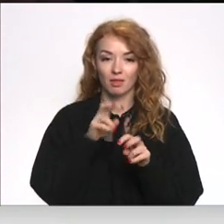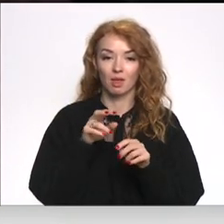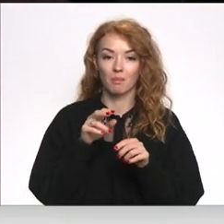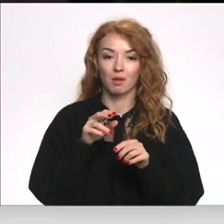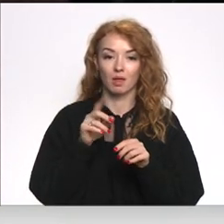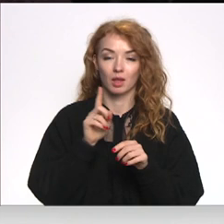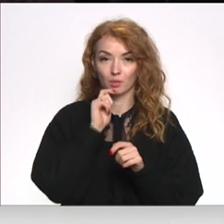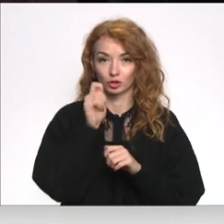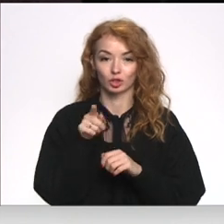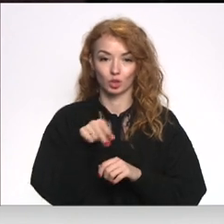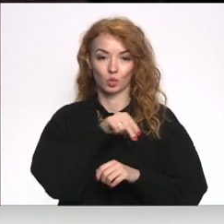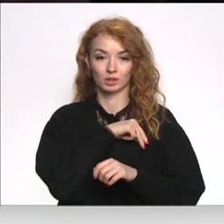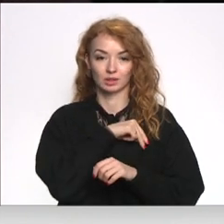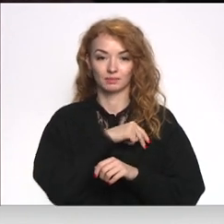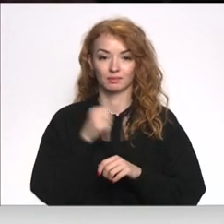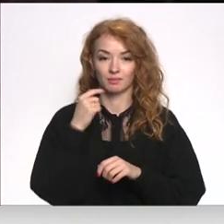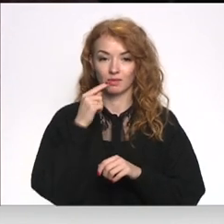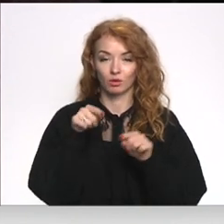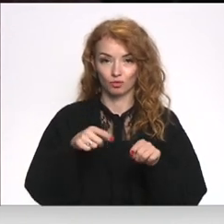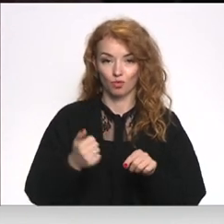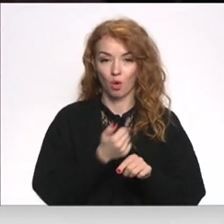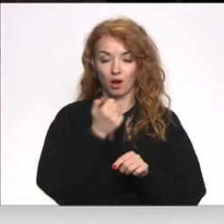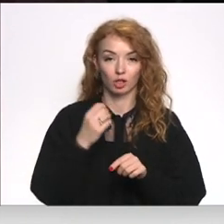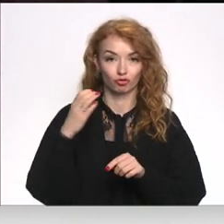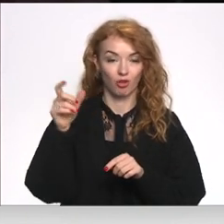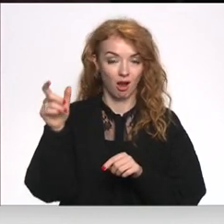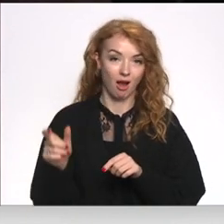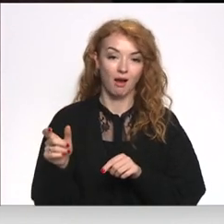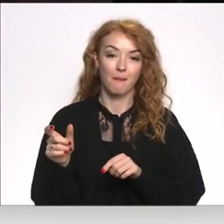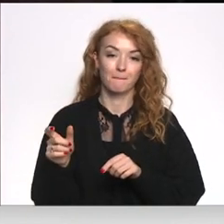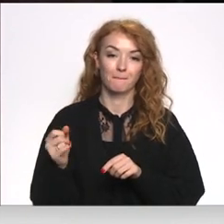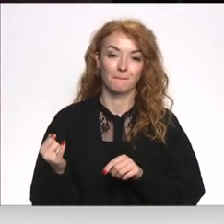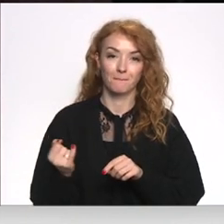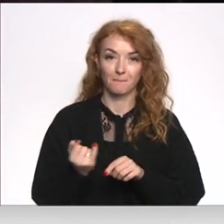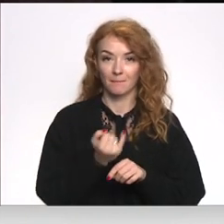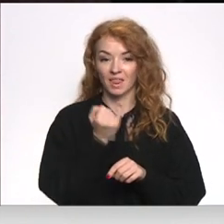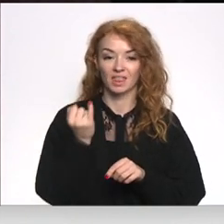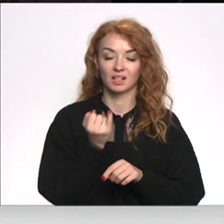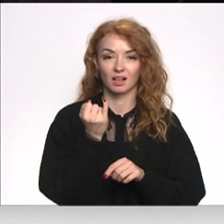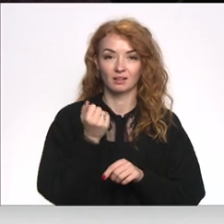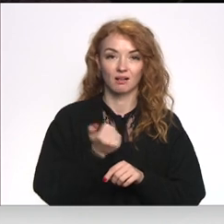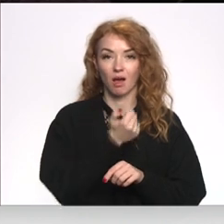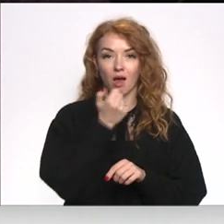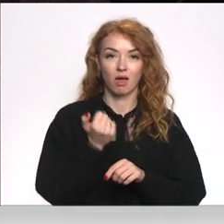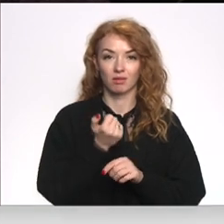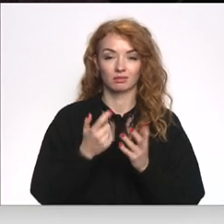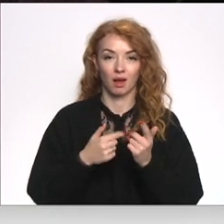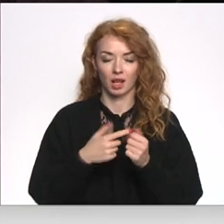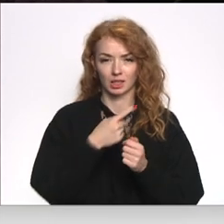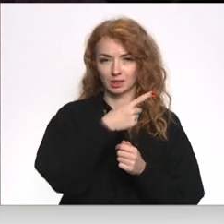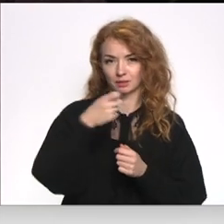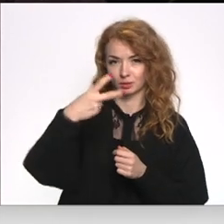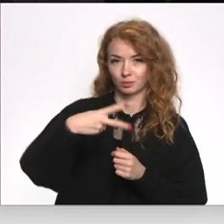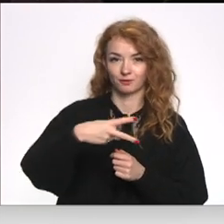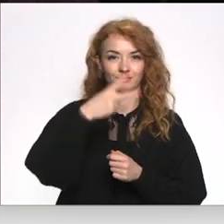notiek? Šogad Čakam tāda interesāntas gada skaitlis – 121.